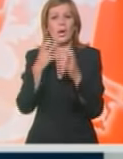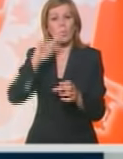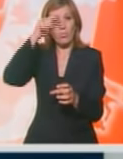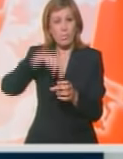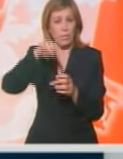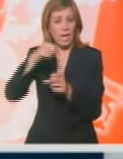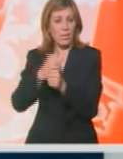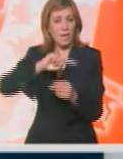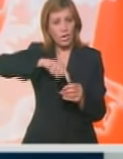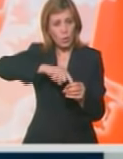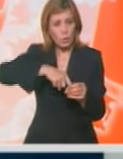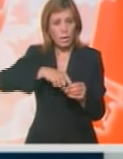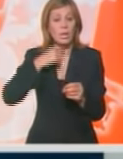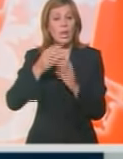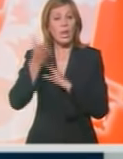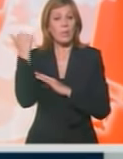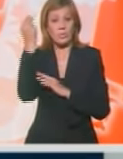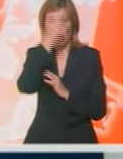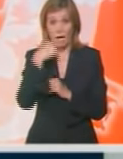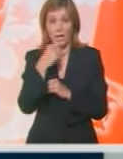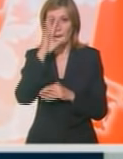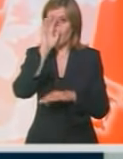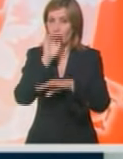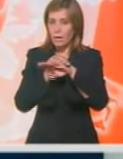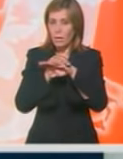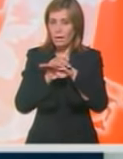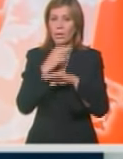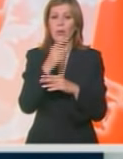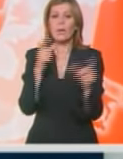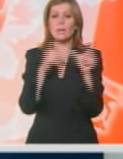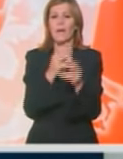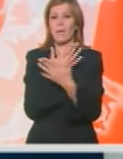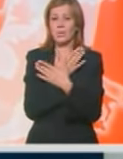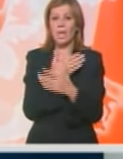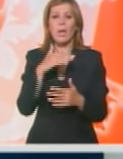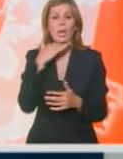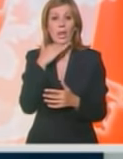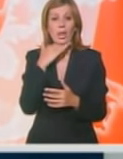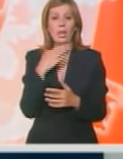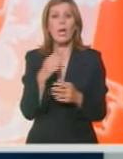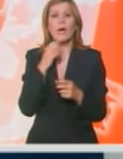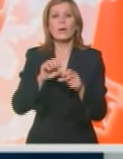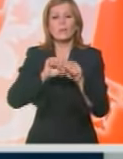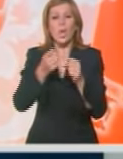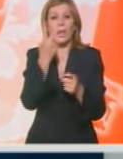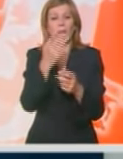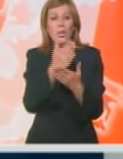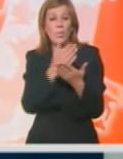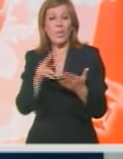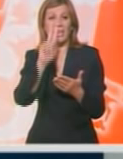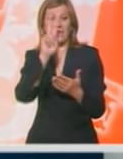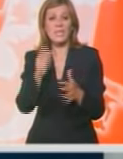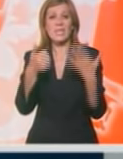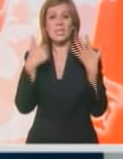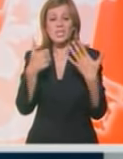poklivaču. Pred prošle nedelje naučnici su primetili da se na severozapadu Grenlanda odlomio komad od oko 260